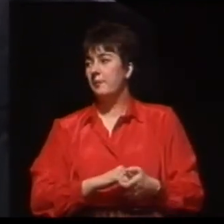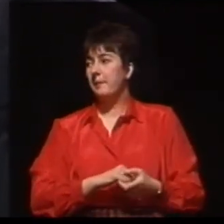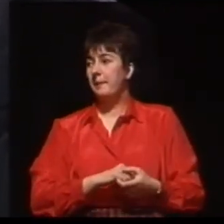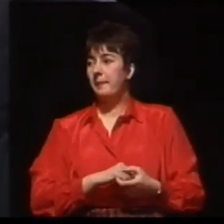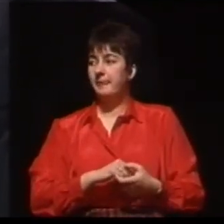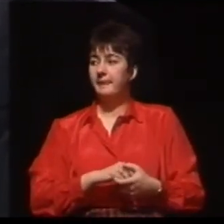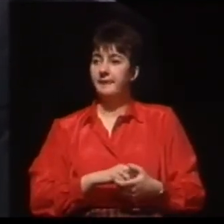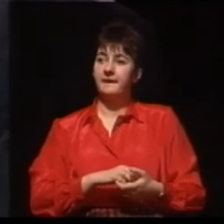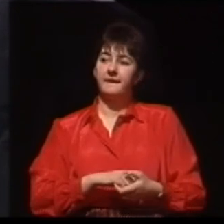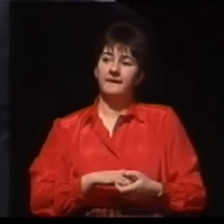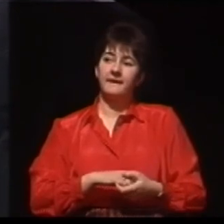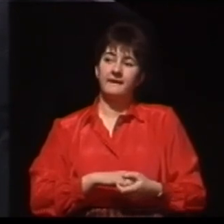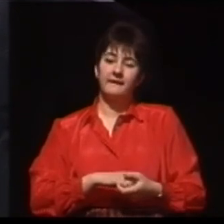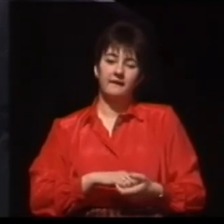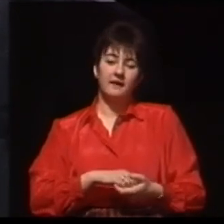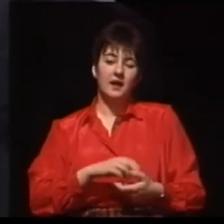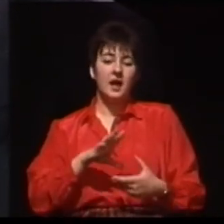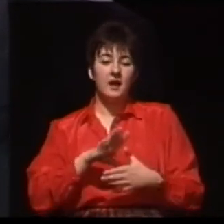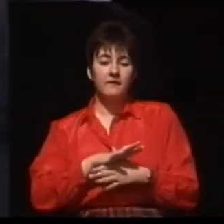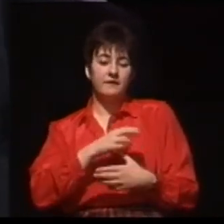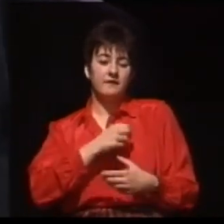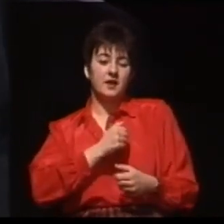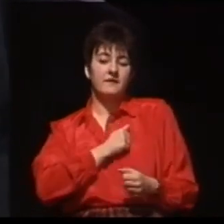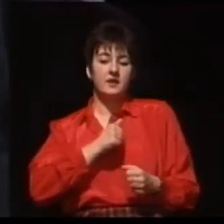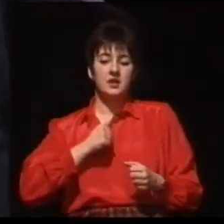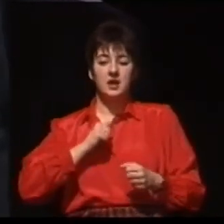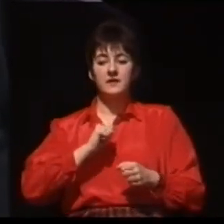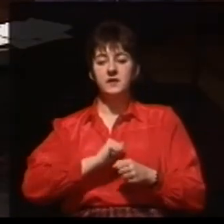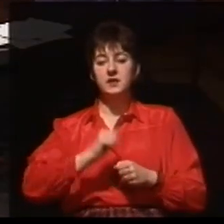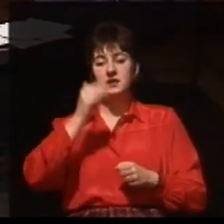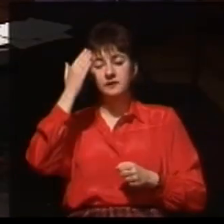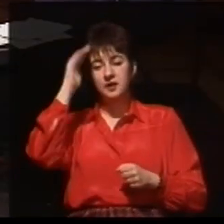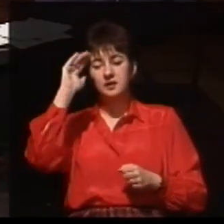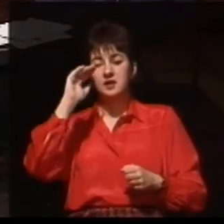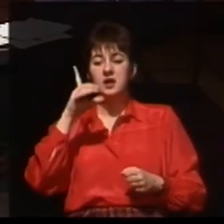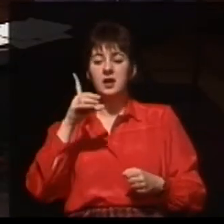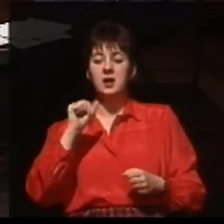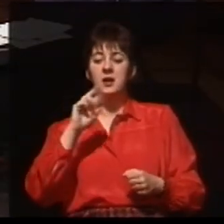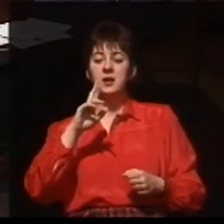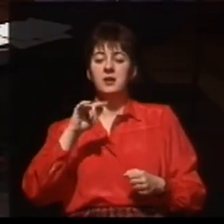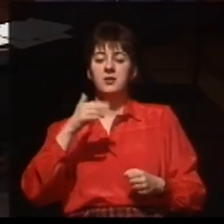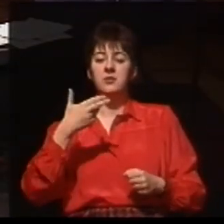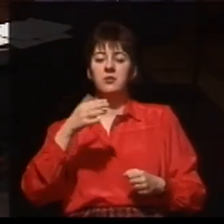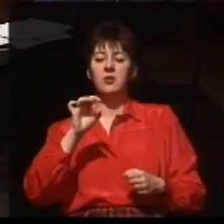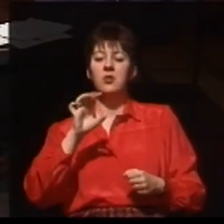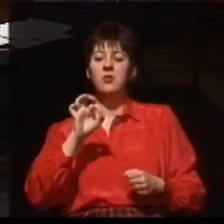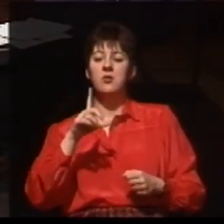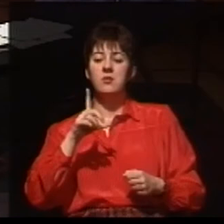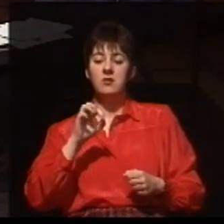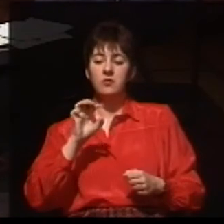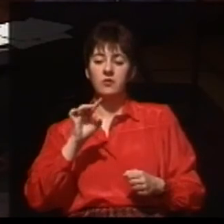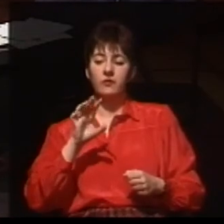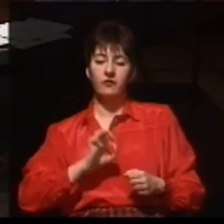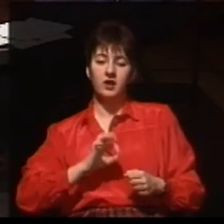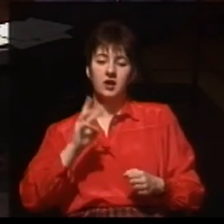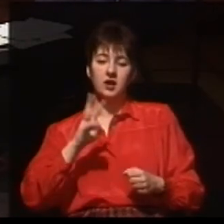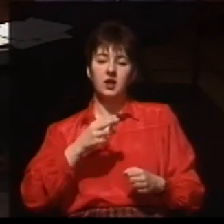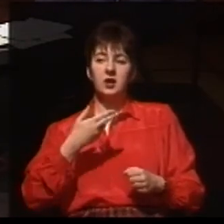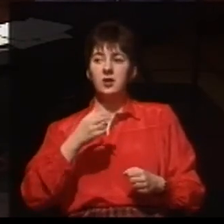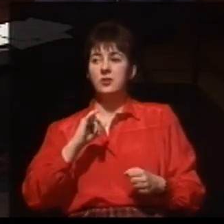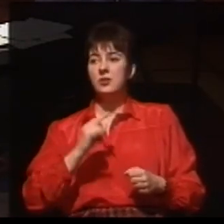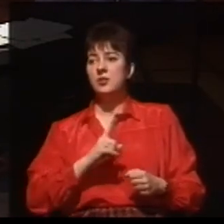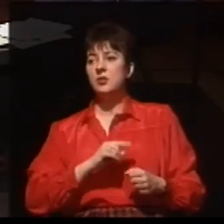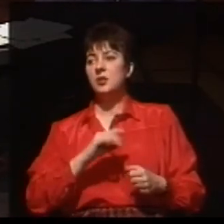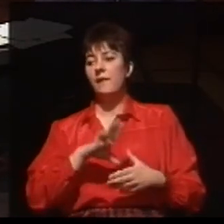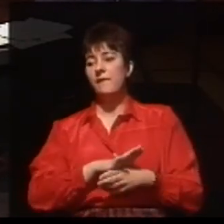lepsza opieka otolaryngologiczna niż w Anglii? A jak to jest w Warszawie? Kohler Center mieści się w gmachu gminny, dokładnie tuż obok